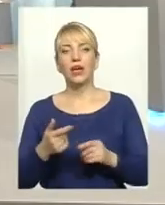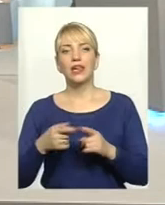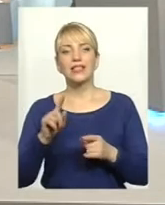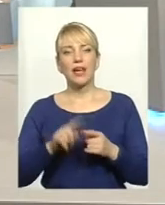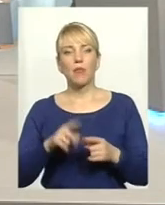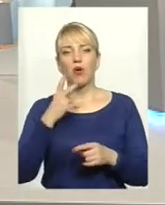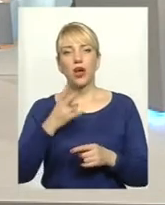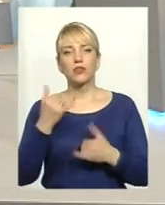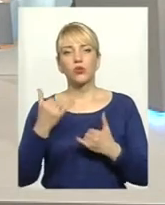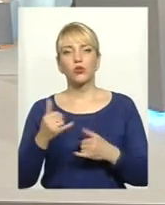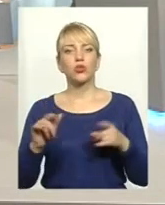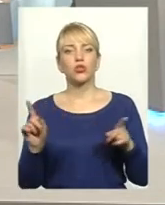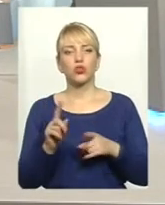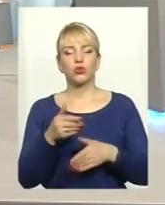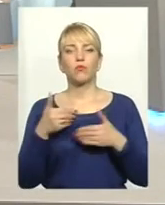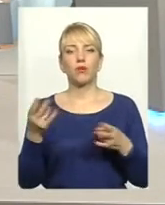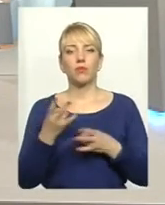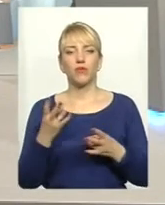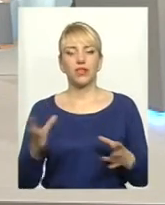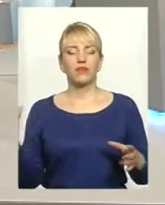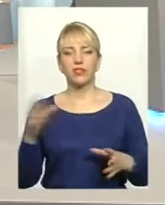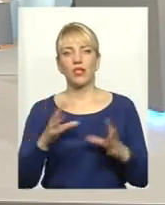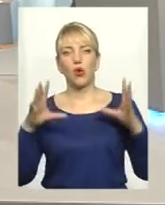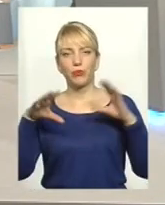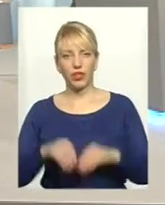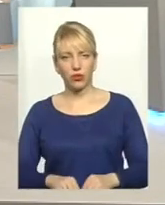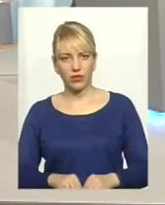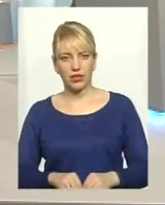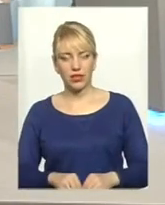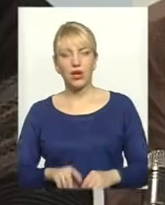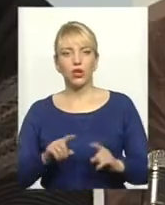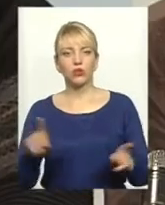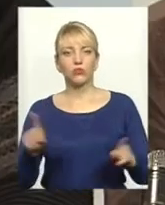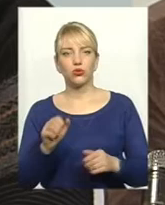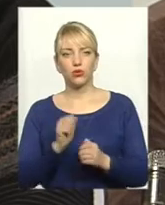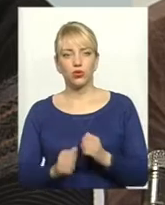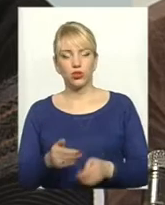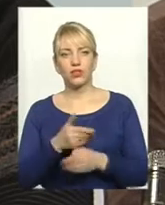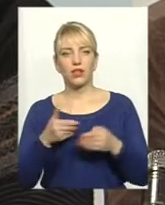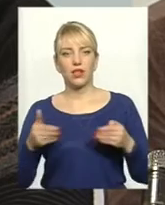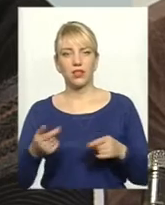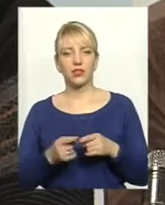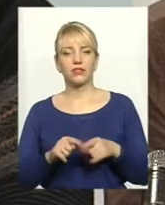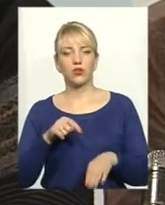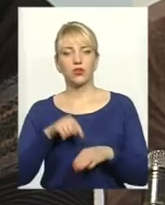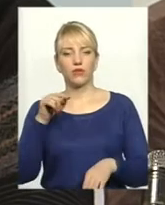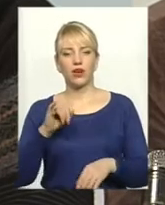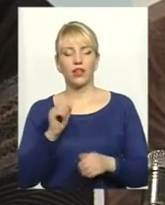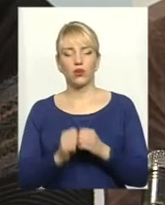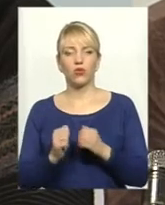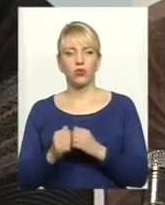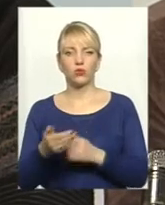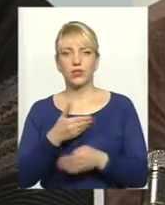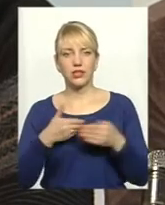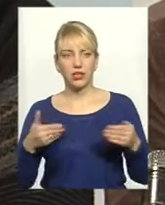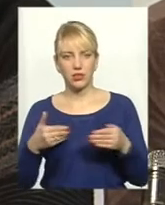показує те, що ми повинні всі об'єднуватися, тому що кожен з нас це відчуває і кожного з